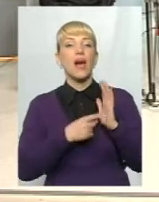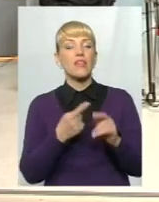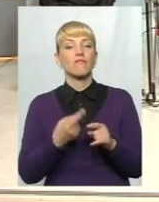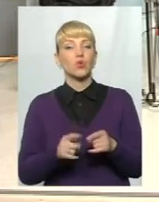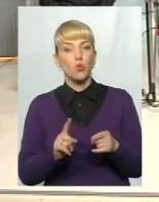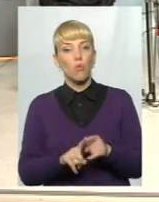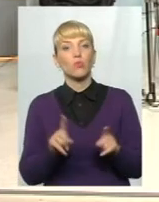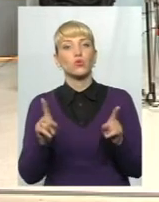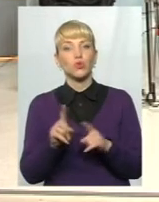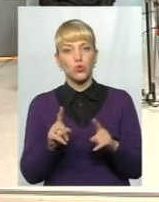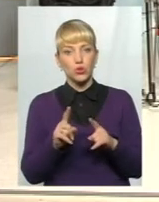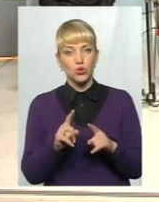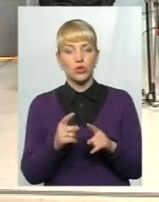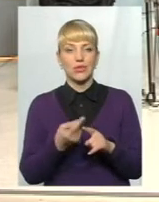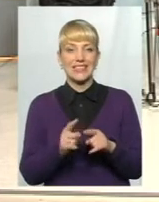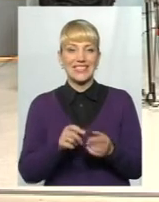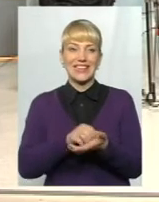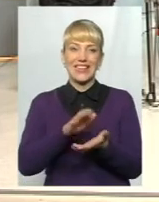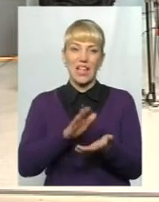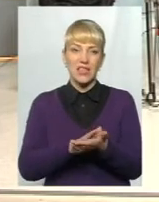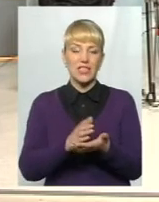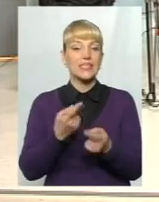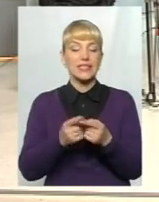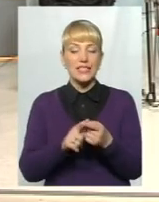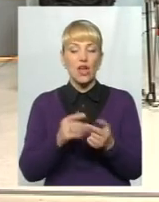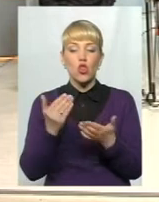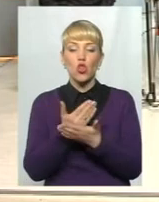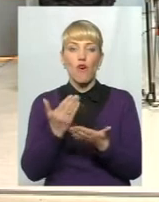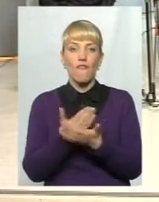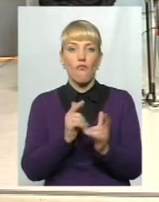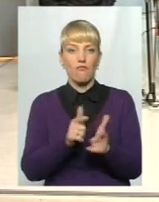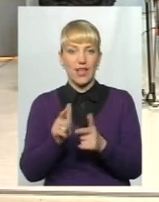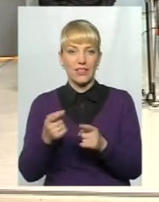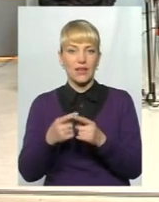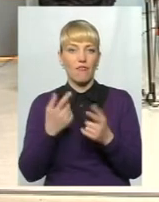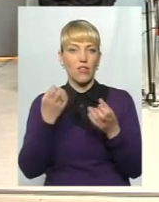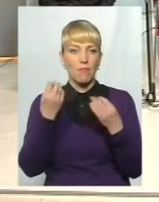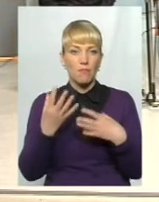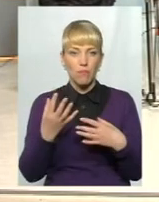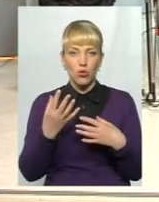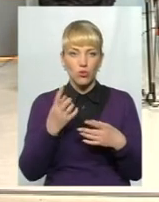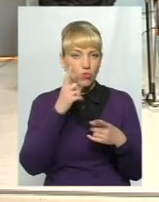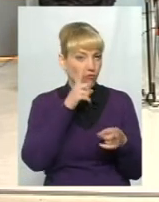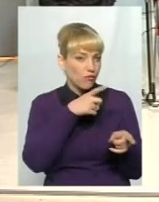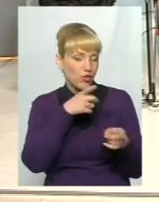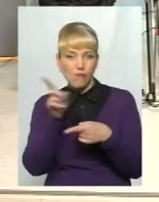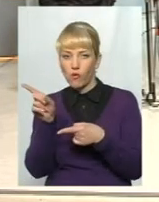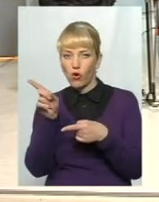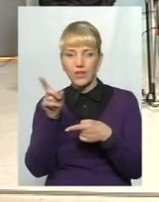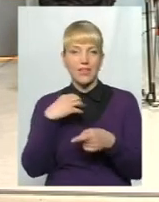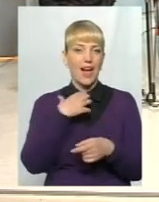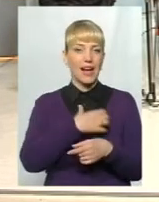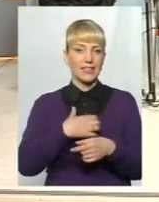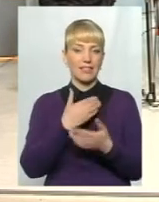що дані ніби нововведення, вони просто відводять акцент людей від